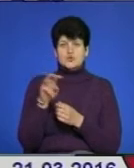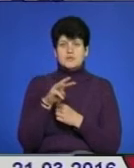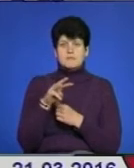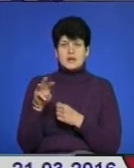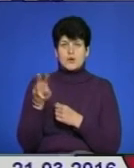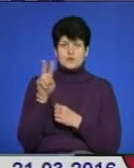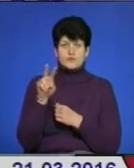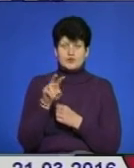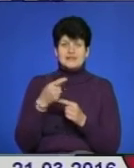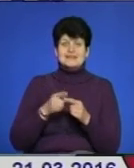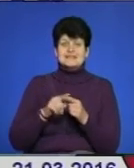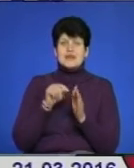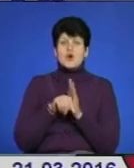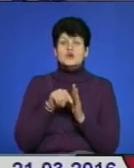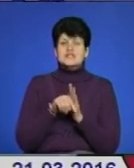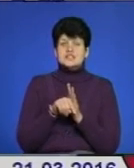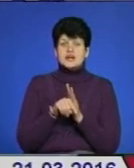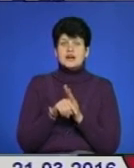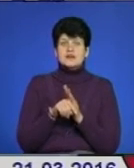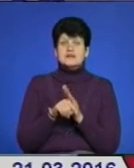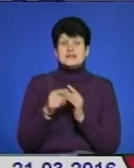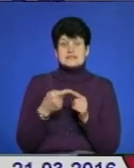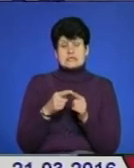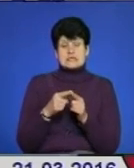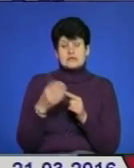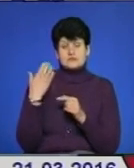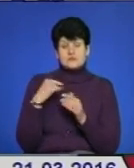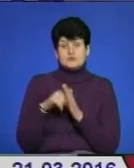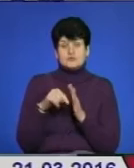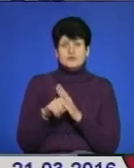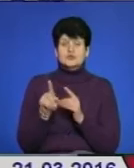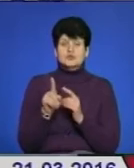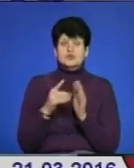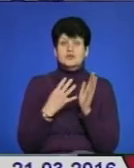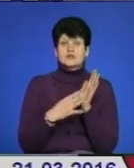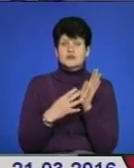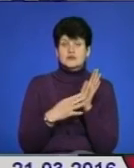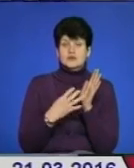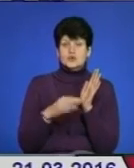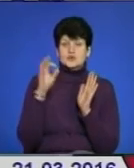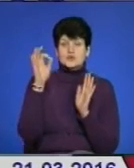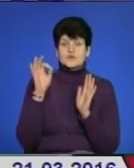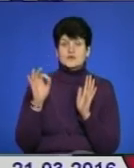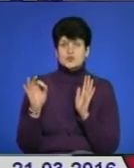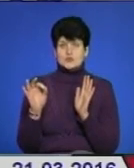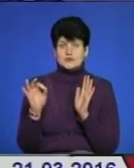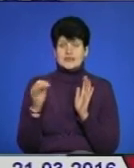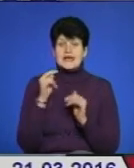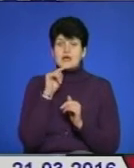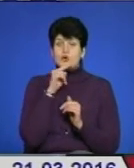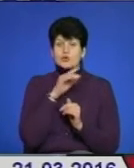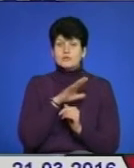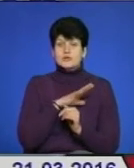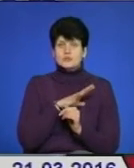Це означає, що це означало для Грузії, що 90% економіки